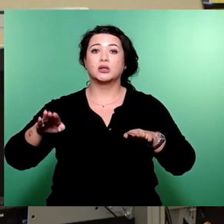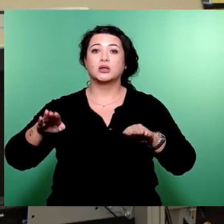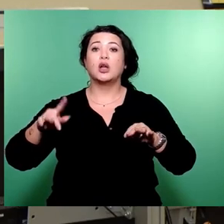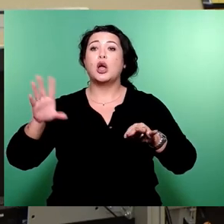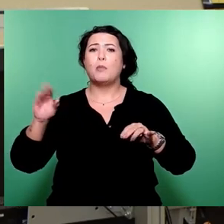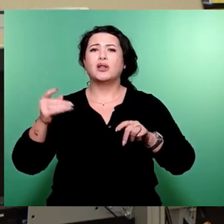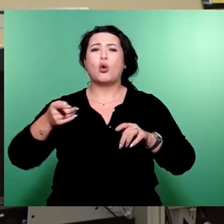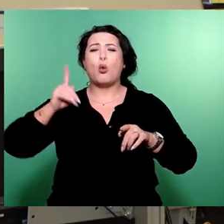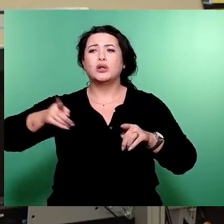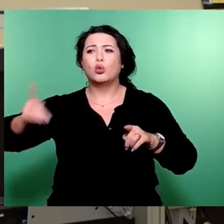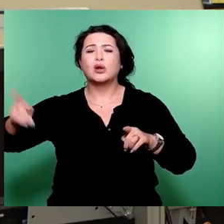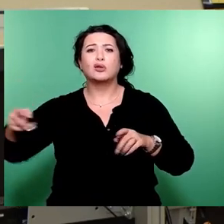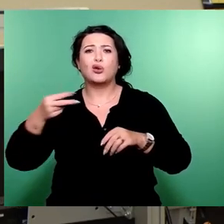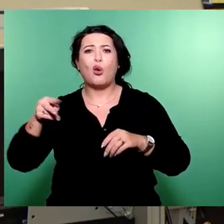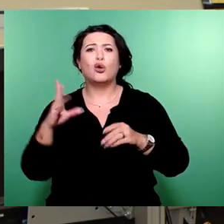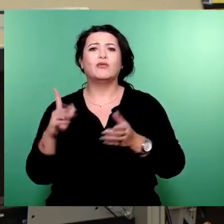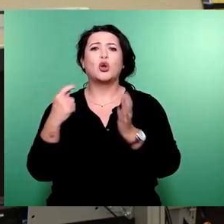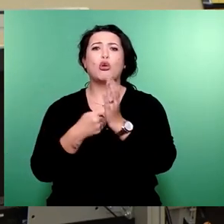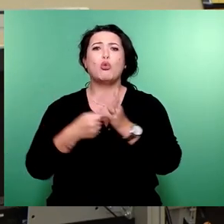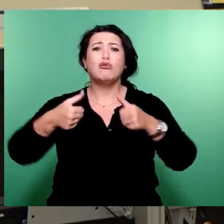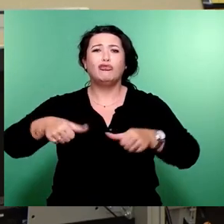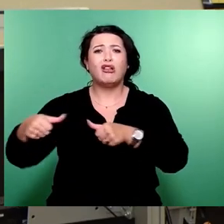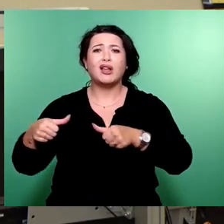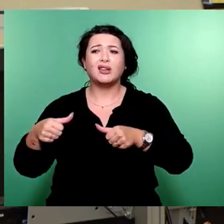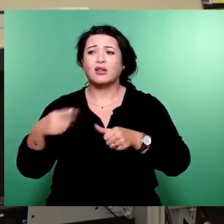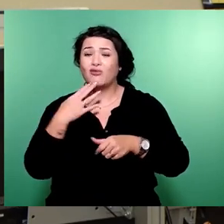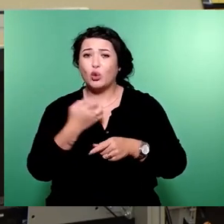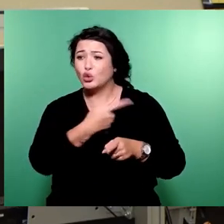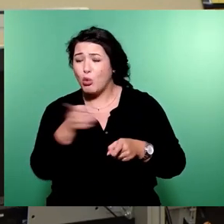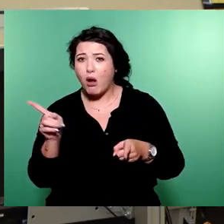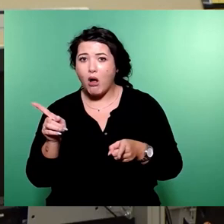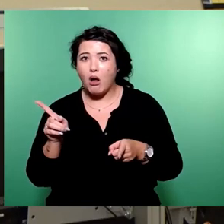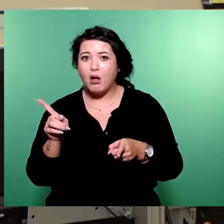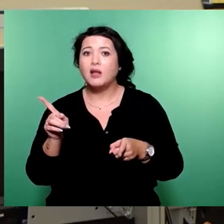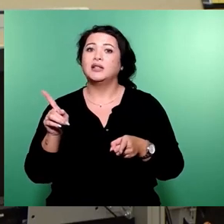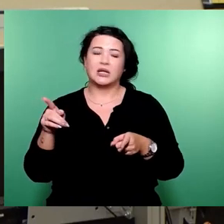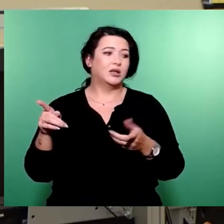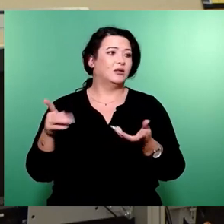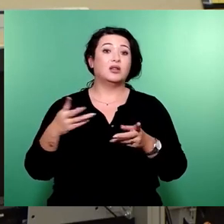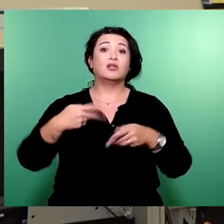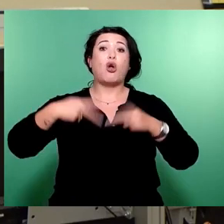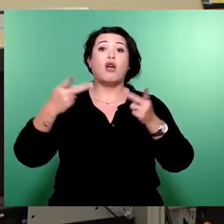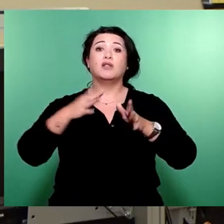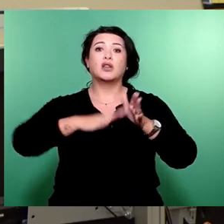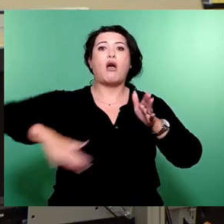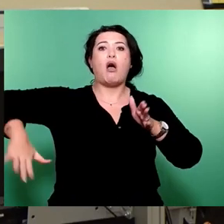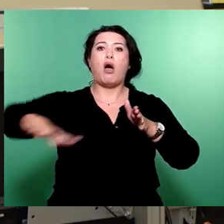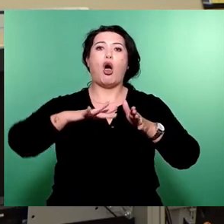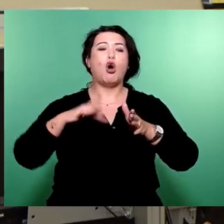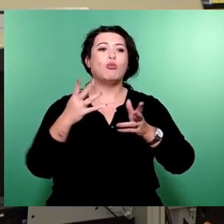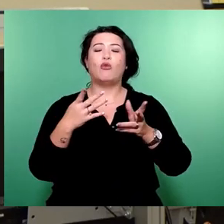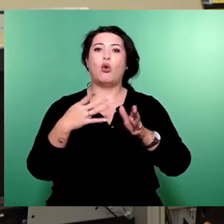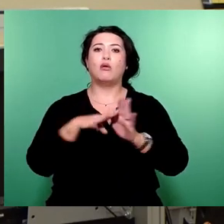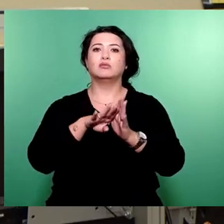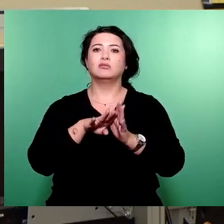Euro gebührenpflichtig machen wollen, das ist die Frage der Gentrifizierung des öffentlichen Raumes. Es nutzt der, der Geld hat.